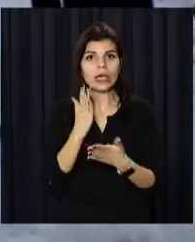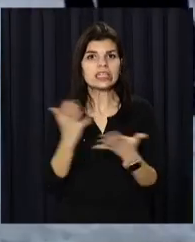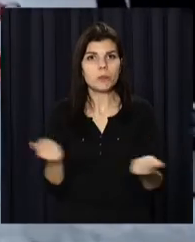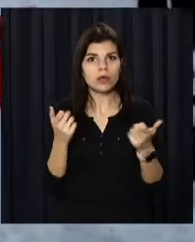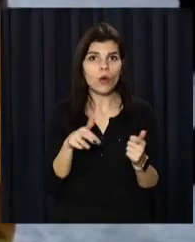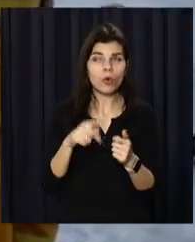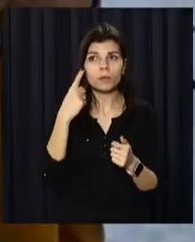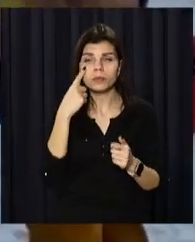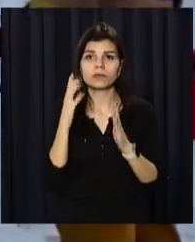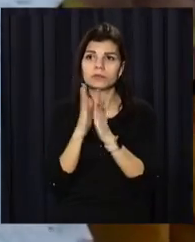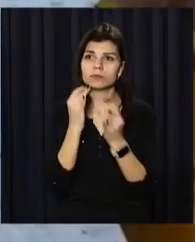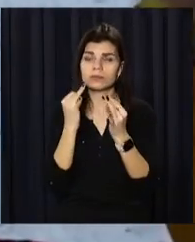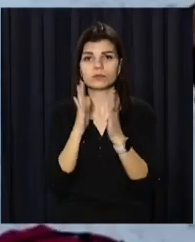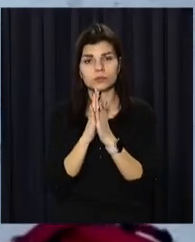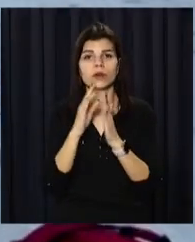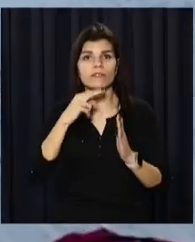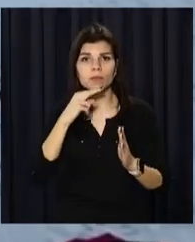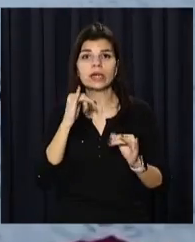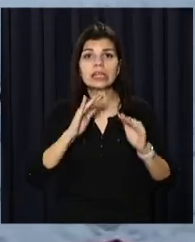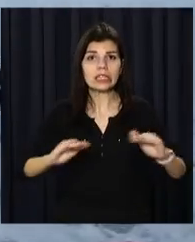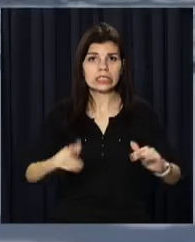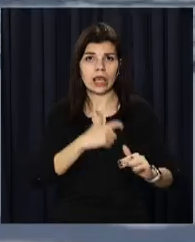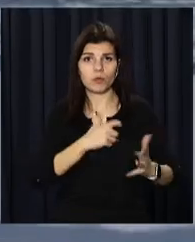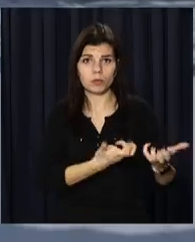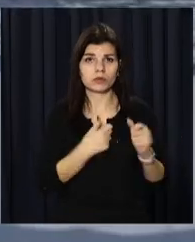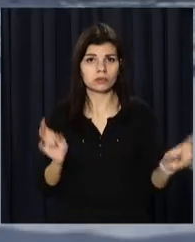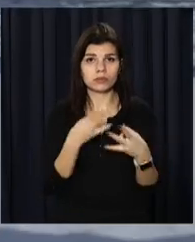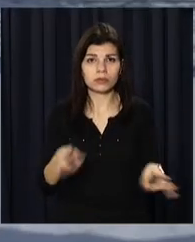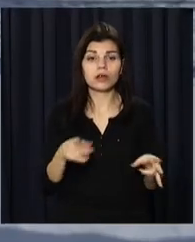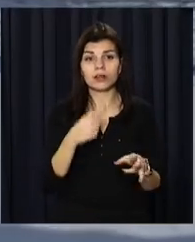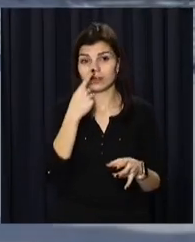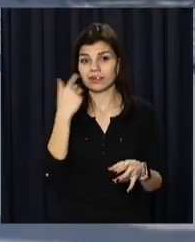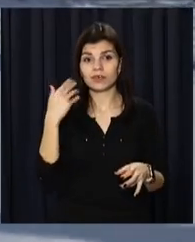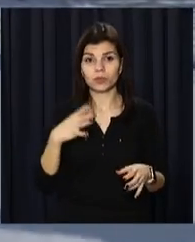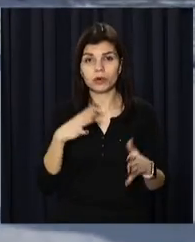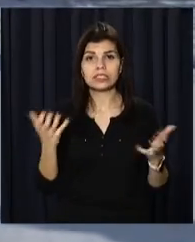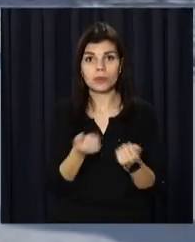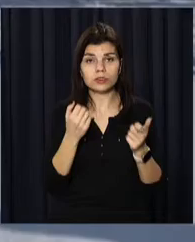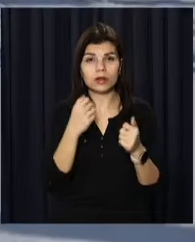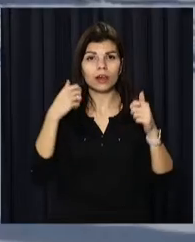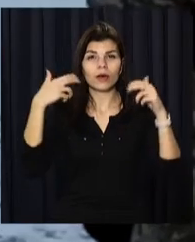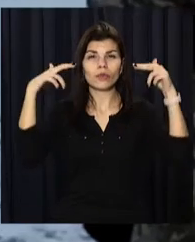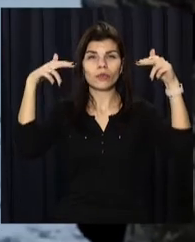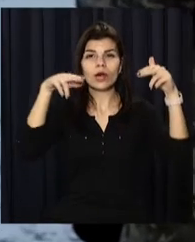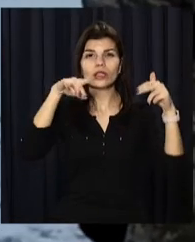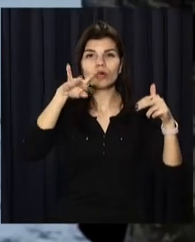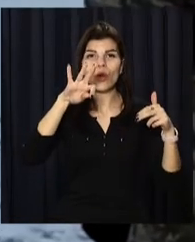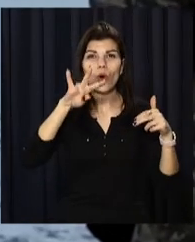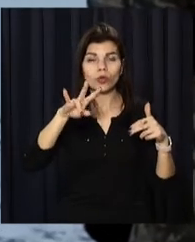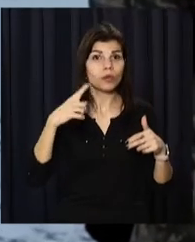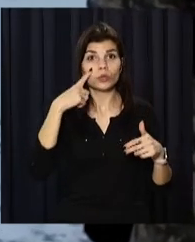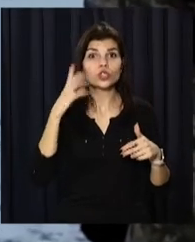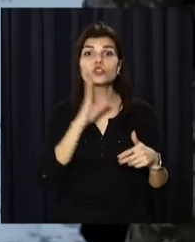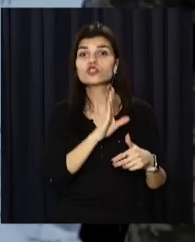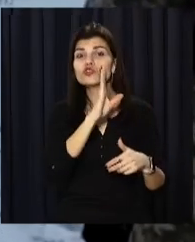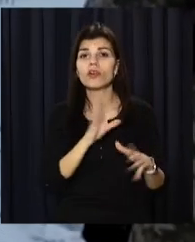ще закликають не брати із собою дітей. Нещодавно під час обльоту дроном річки Дніпро рятувальники побачили серед рибалок жінок,